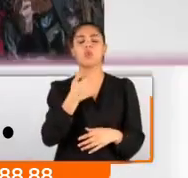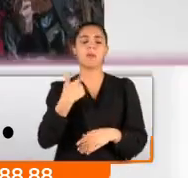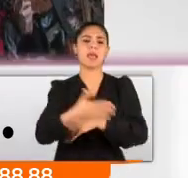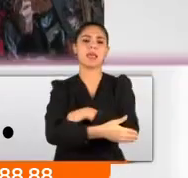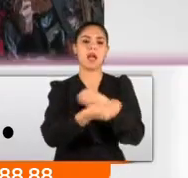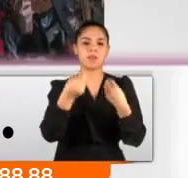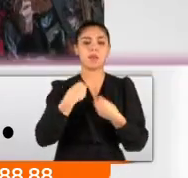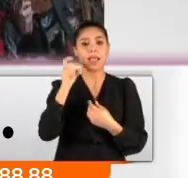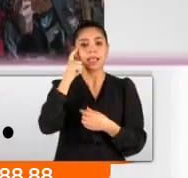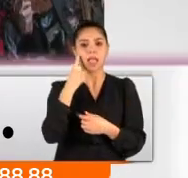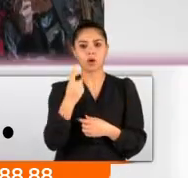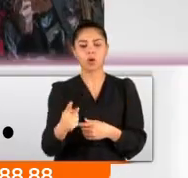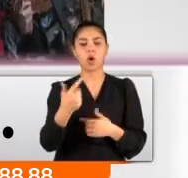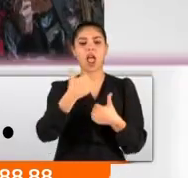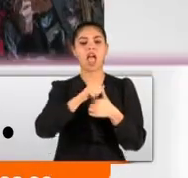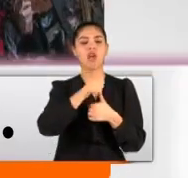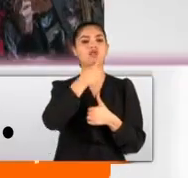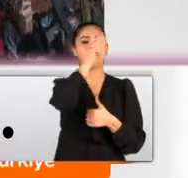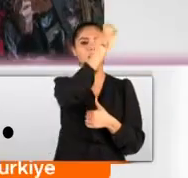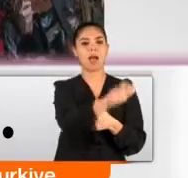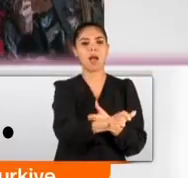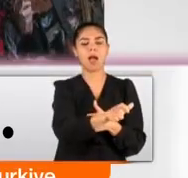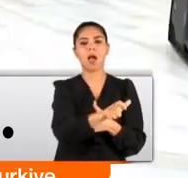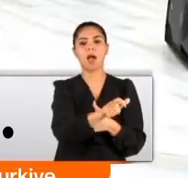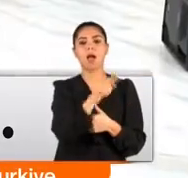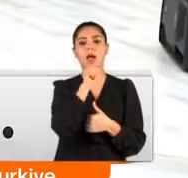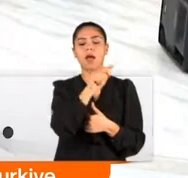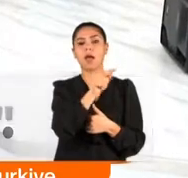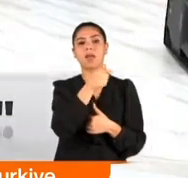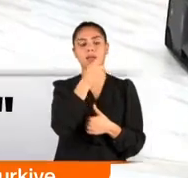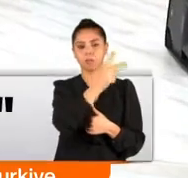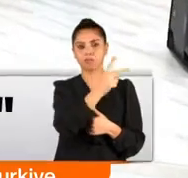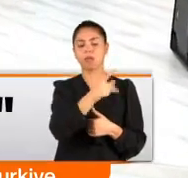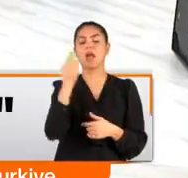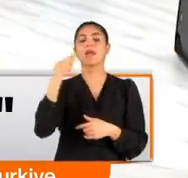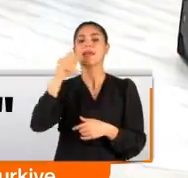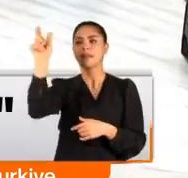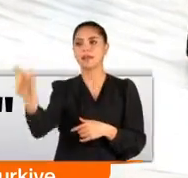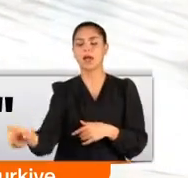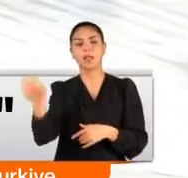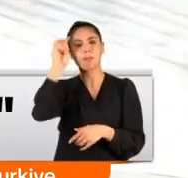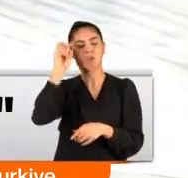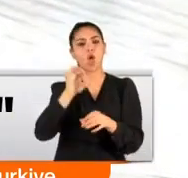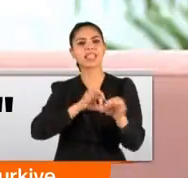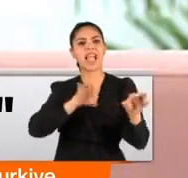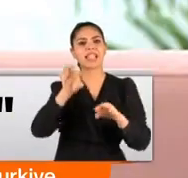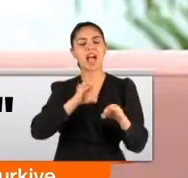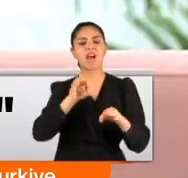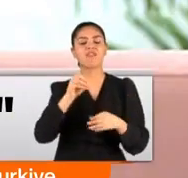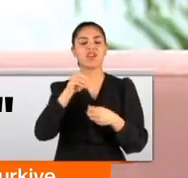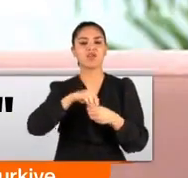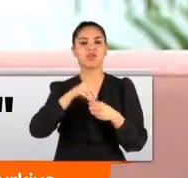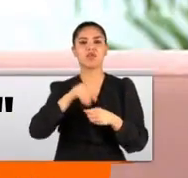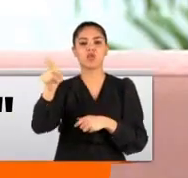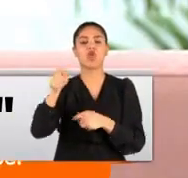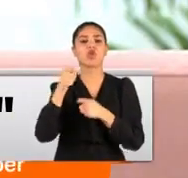İddiasına göre eşi psikolojik tedavi görmesi için zorla hastaneye götürmüş, çocuklarını da annelerinden uzaklaştırmıştı. Zorla benim